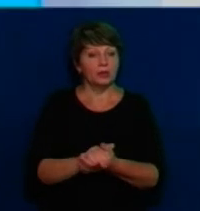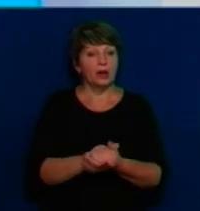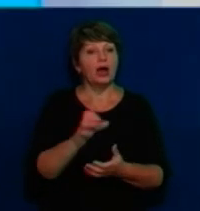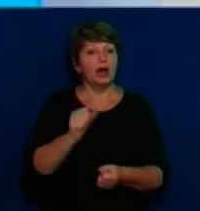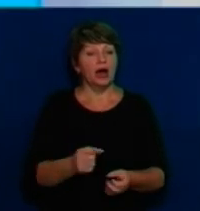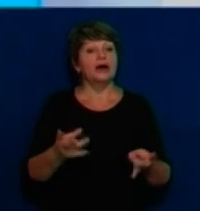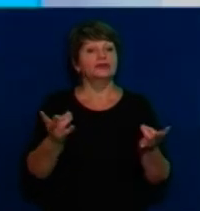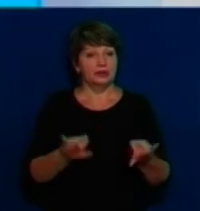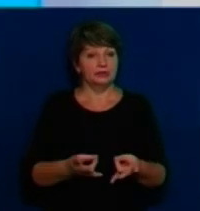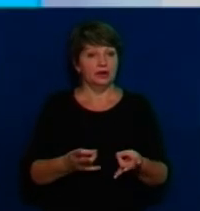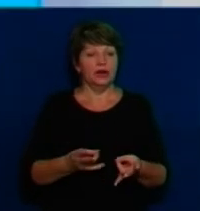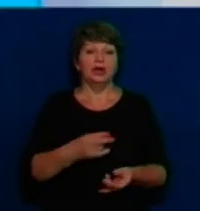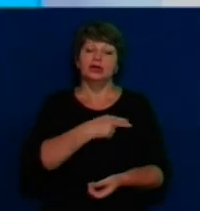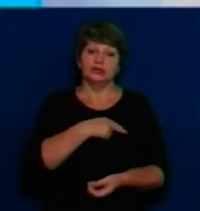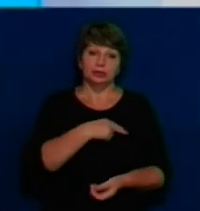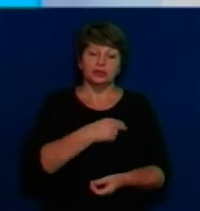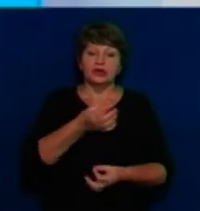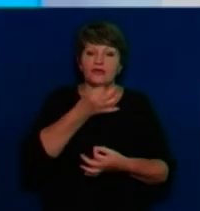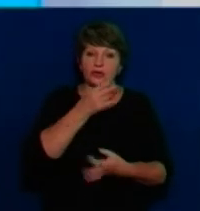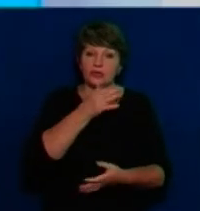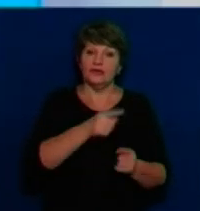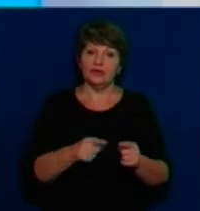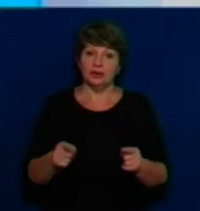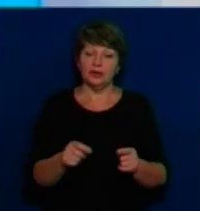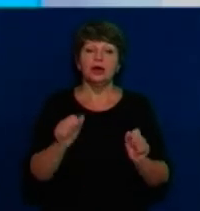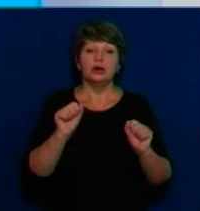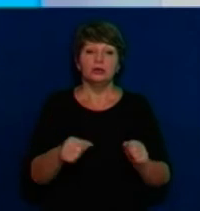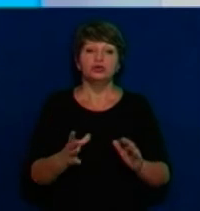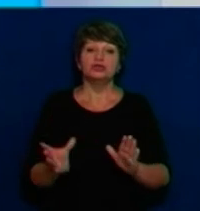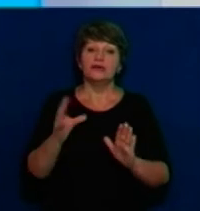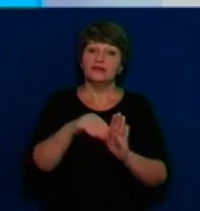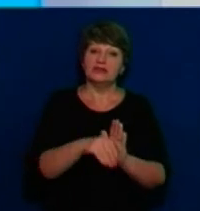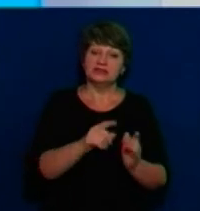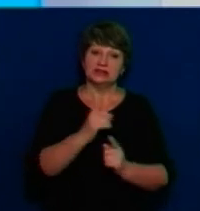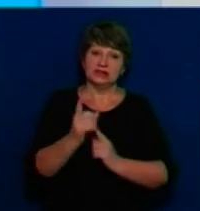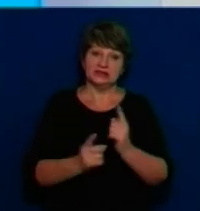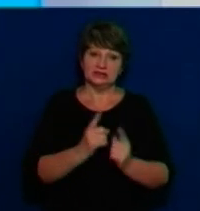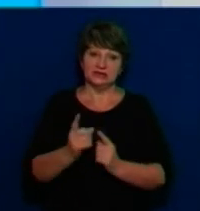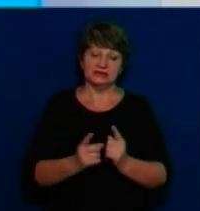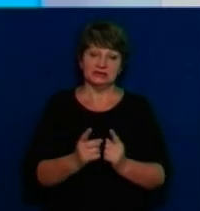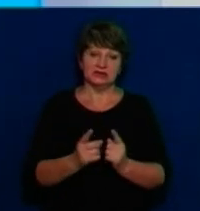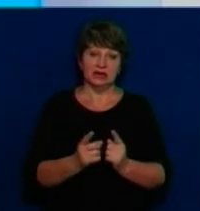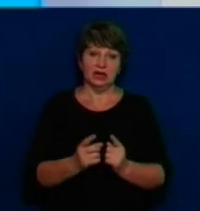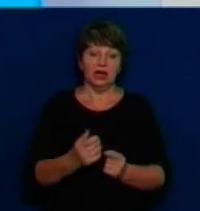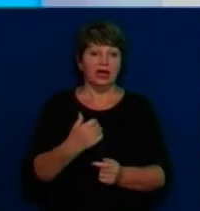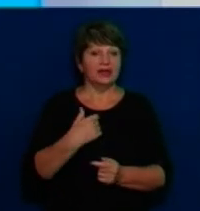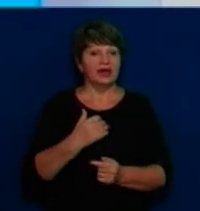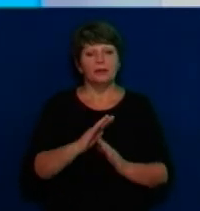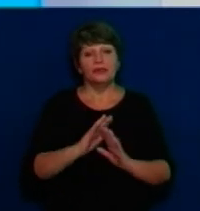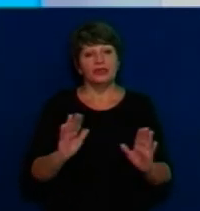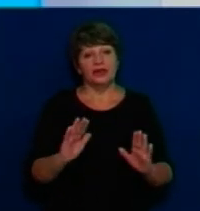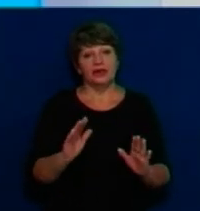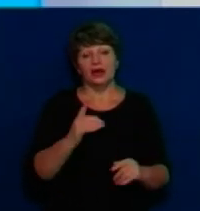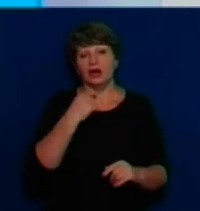депутати, будь-коли можуть це зробити або внесити зміни вже до існуючого рішення, якщо буде проголосований. Тому я б не концентрувався на